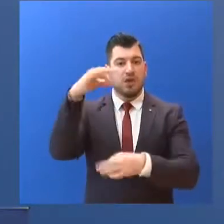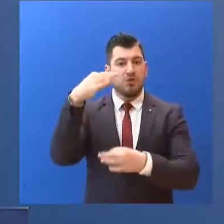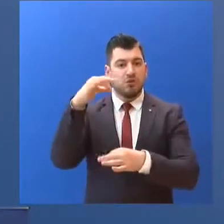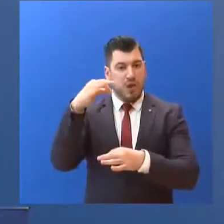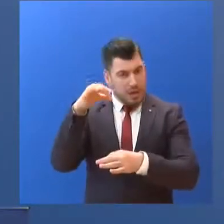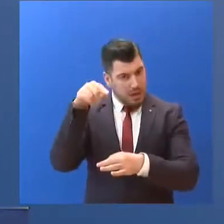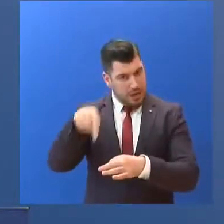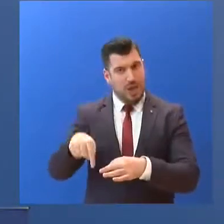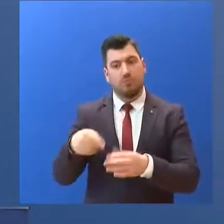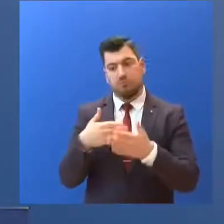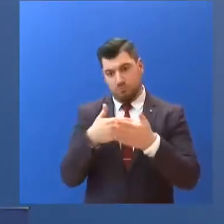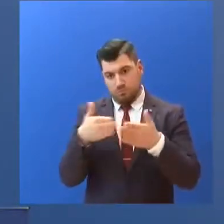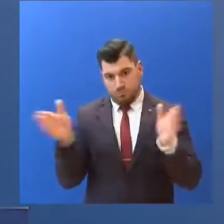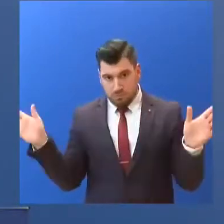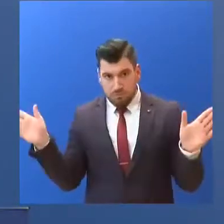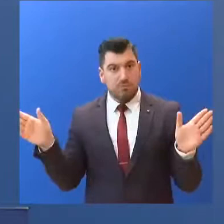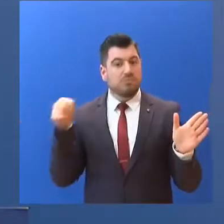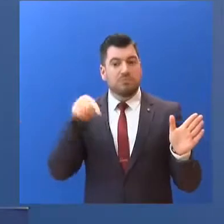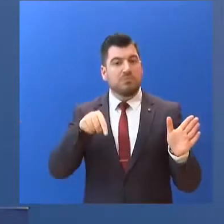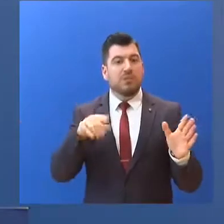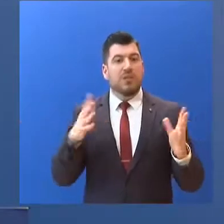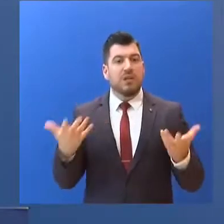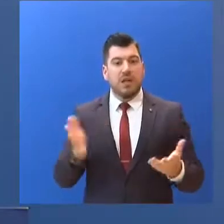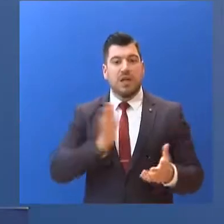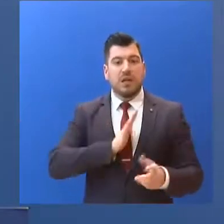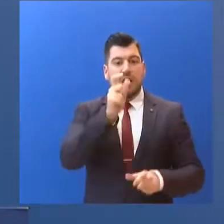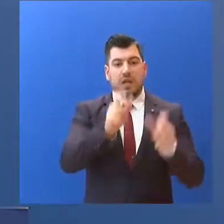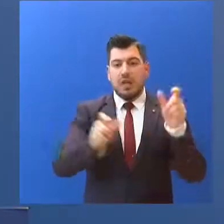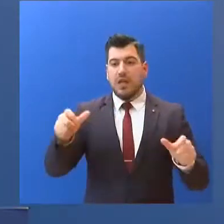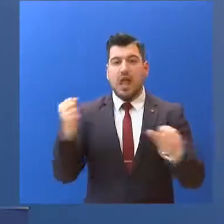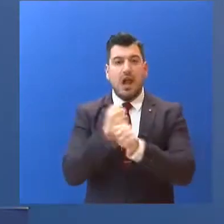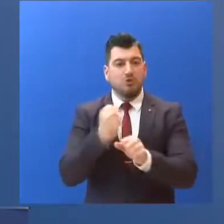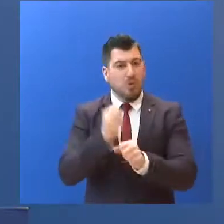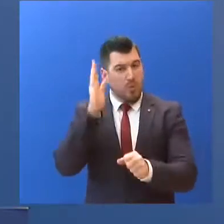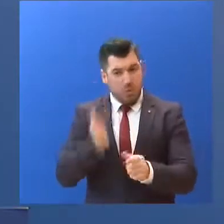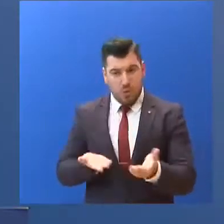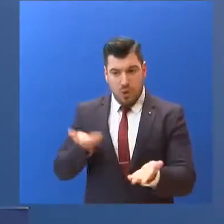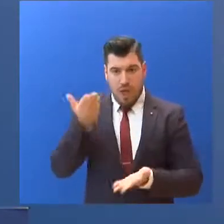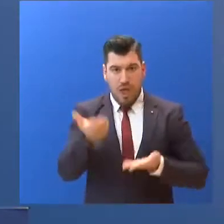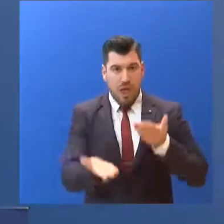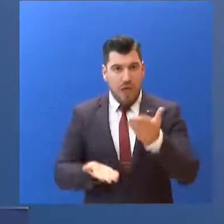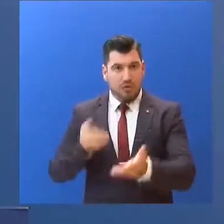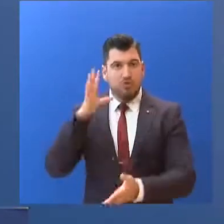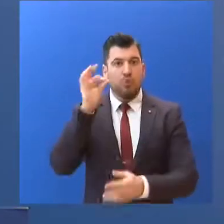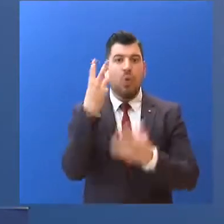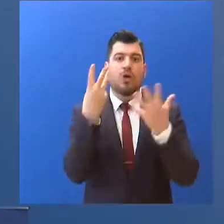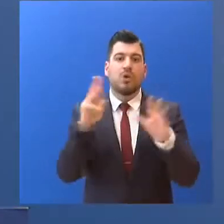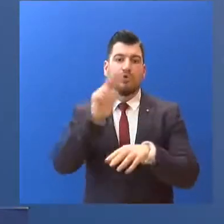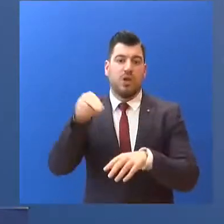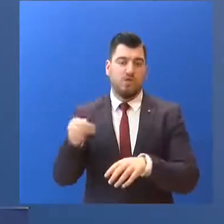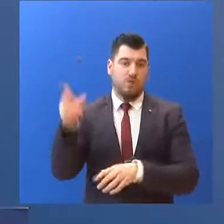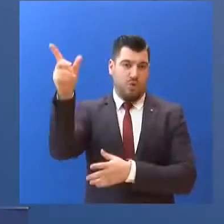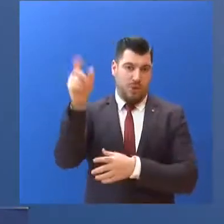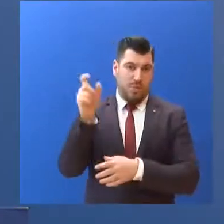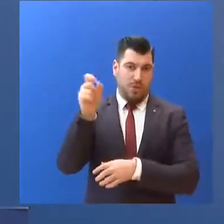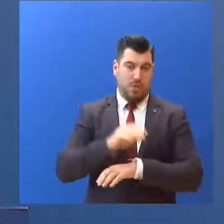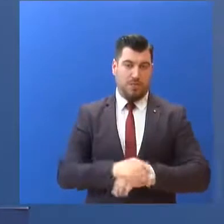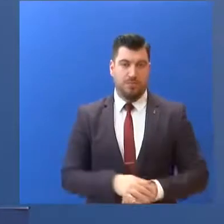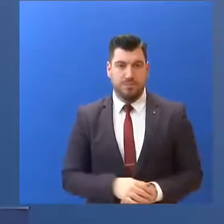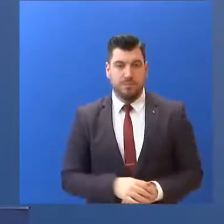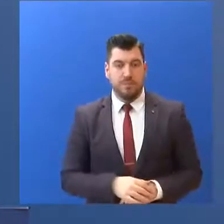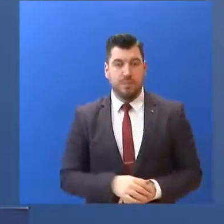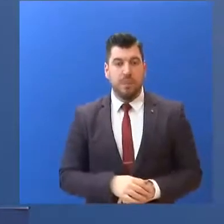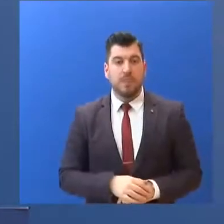.ieca.gr στην οποία οι εργαζόμενοι δηλώνουν τα στοιχεία τους... για την έκτακτη ενίσχυση των 800 ευρώ. Υπενθυμίζεται